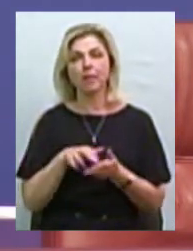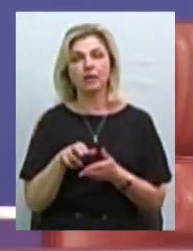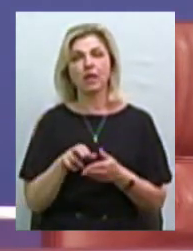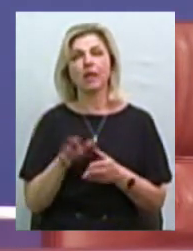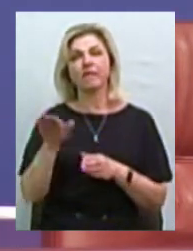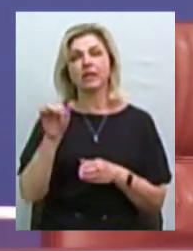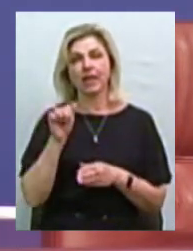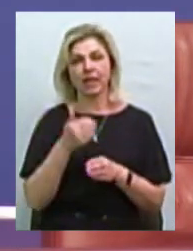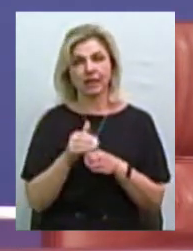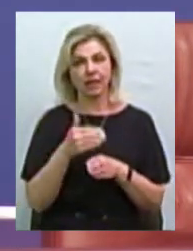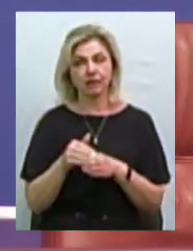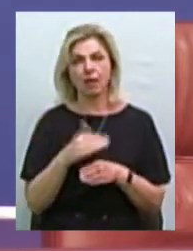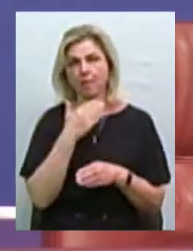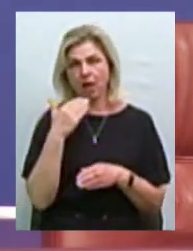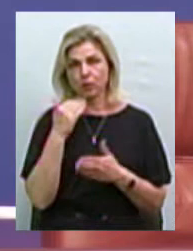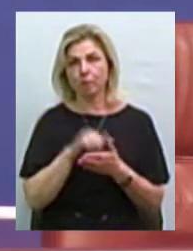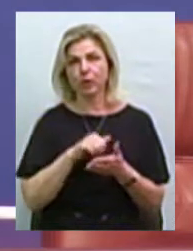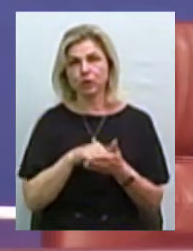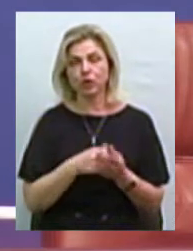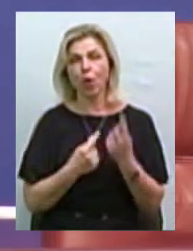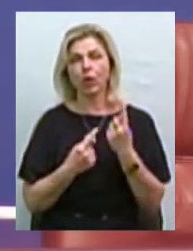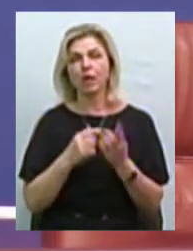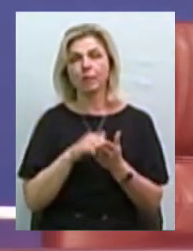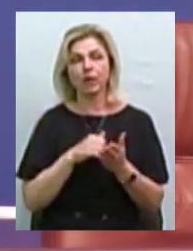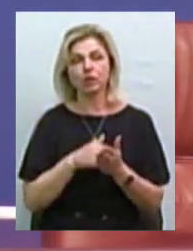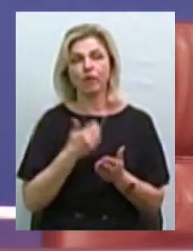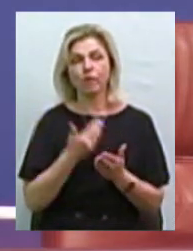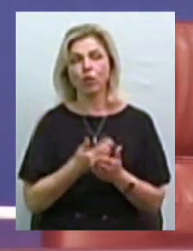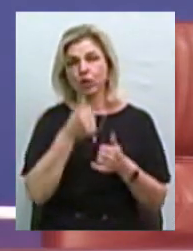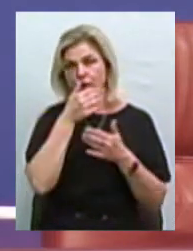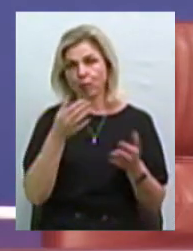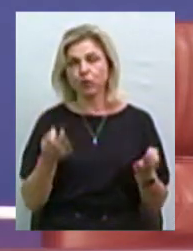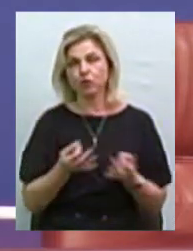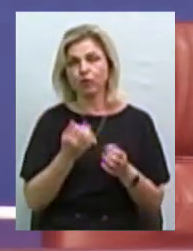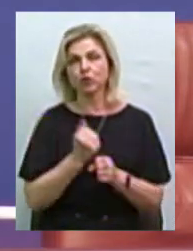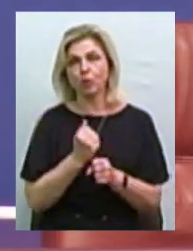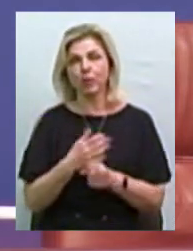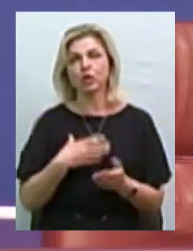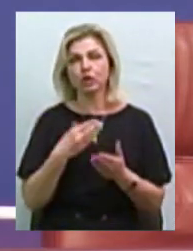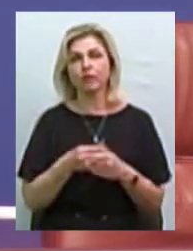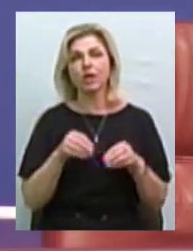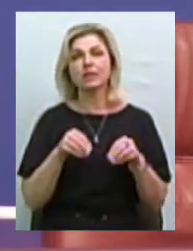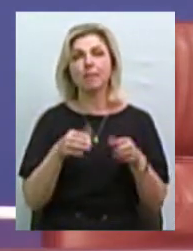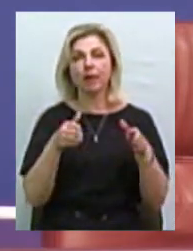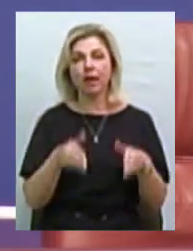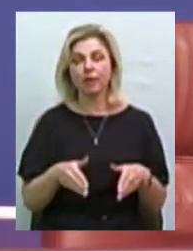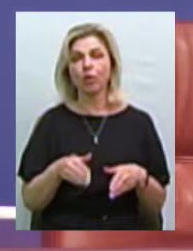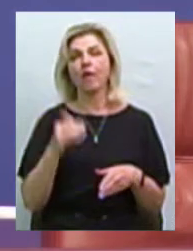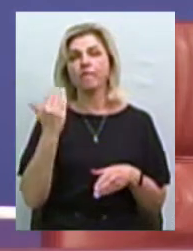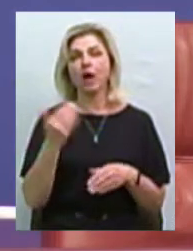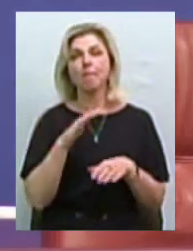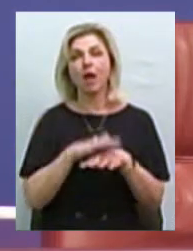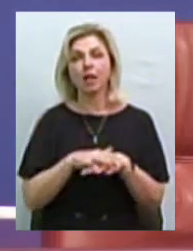кредит. З багатьох причин. Одна з цих причин – що вона не може нічого зробити своєю землею. Тобто ти банку ніяк в якості